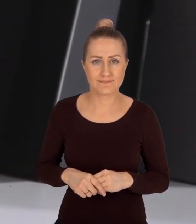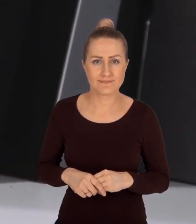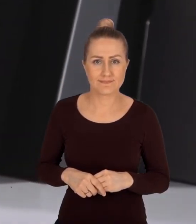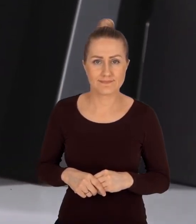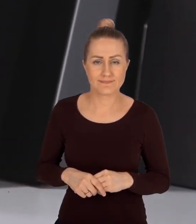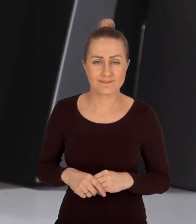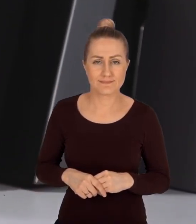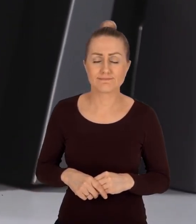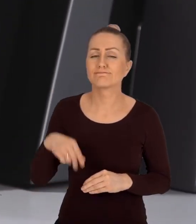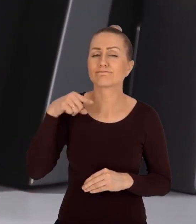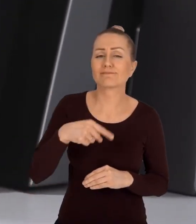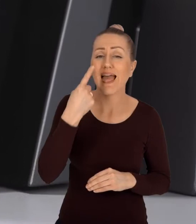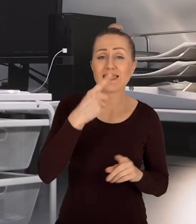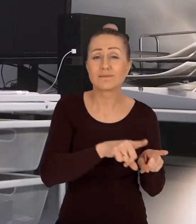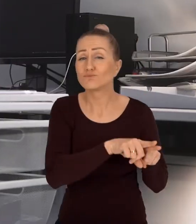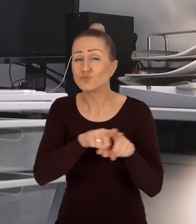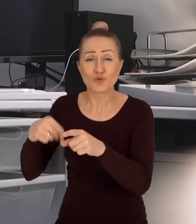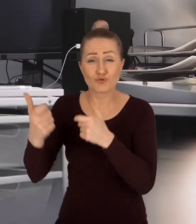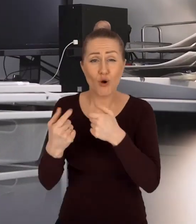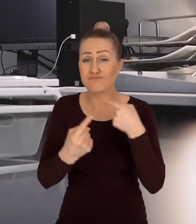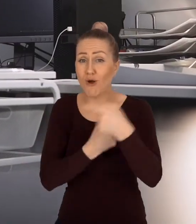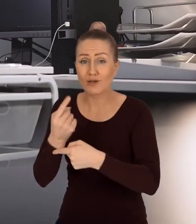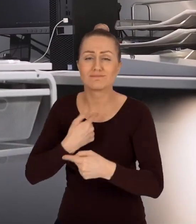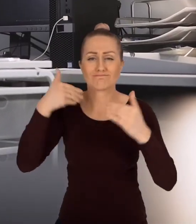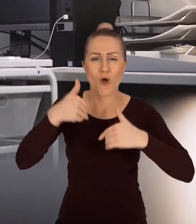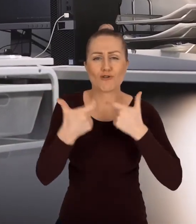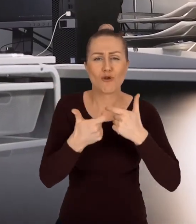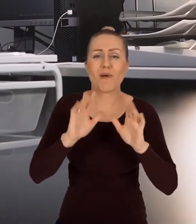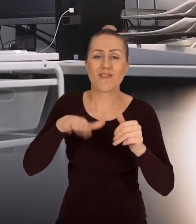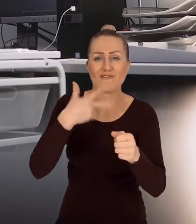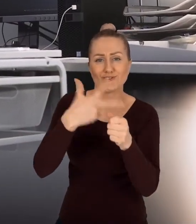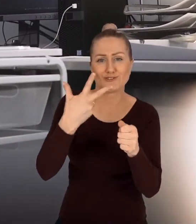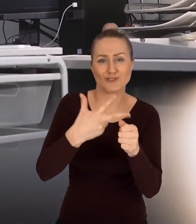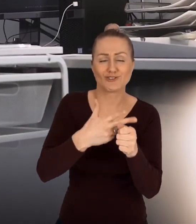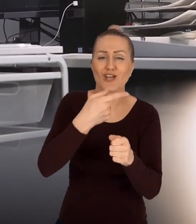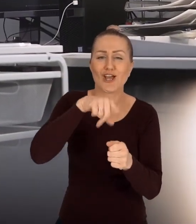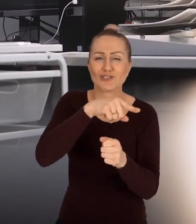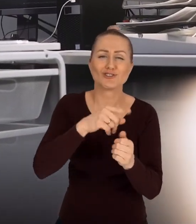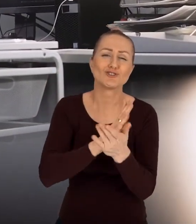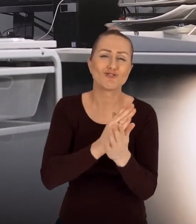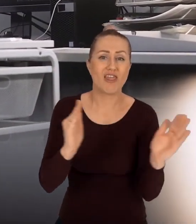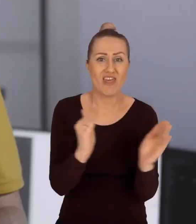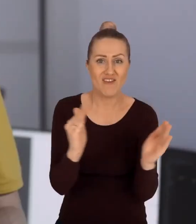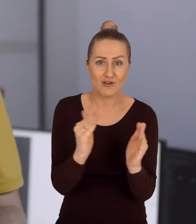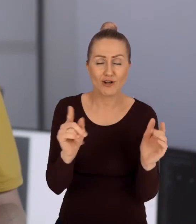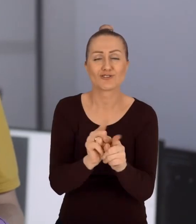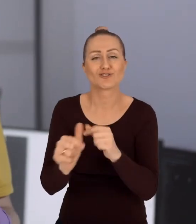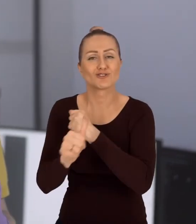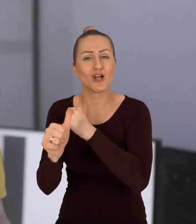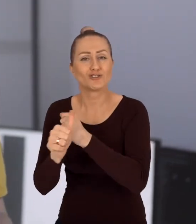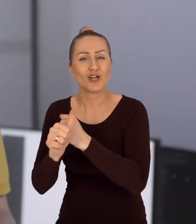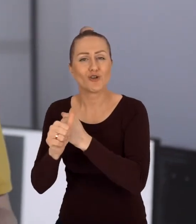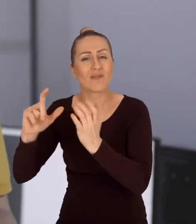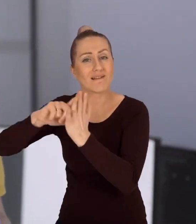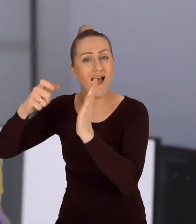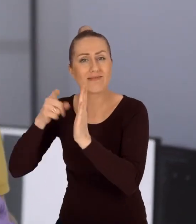W jednym i ciągłym procesie jesteśmy w stanie zdigitalizować 30 klatek średniego formatu i